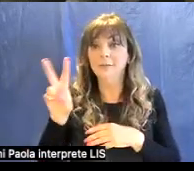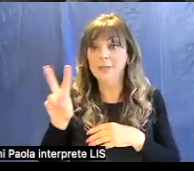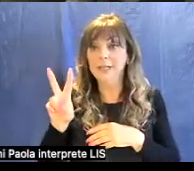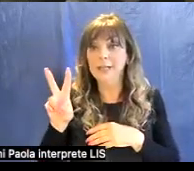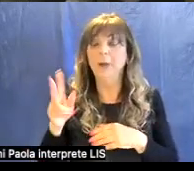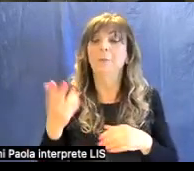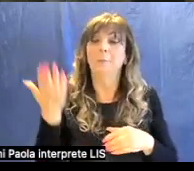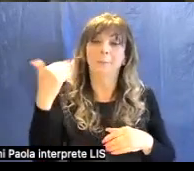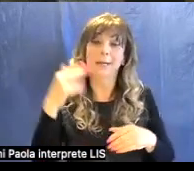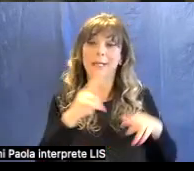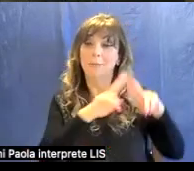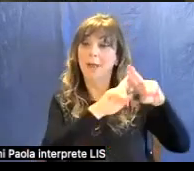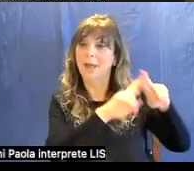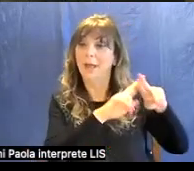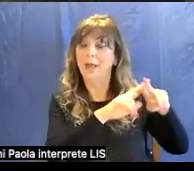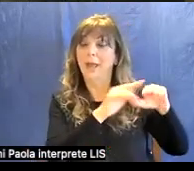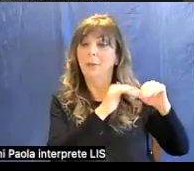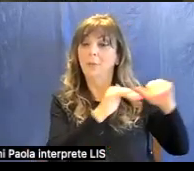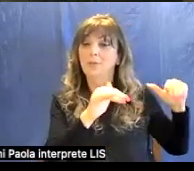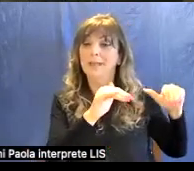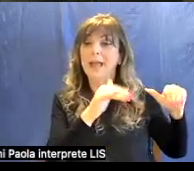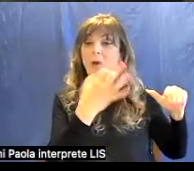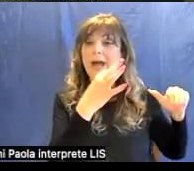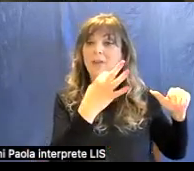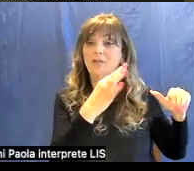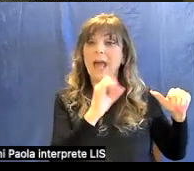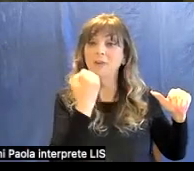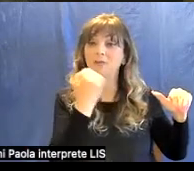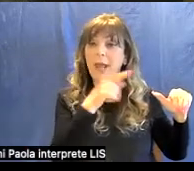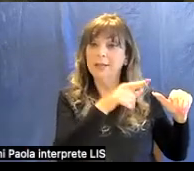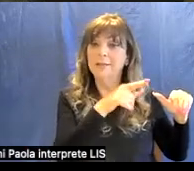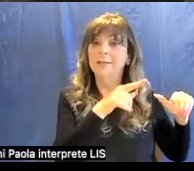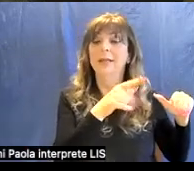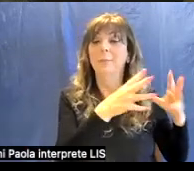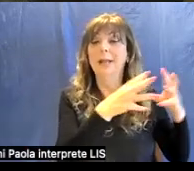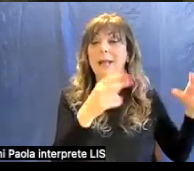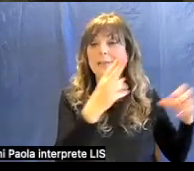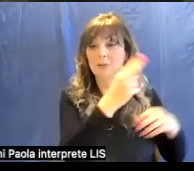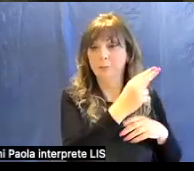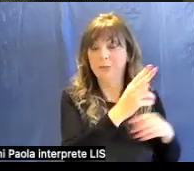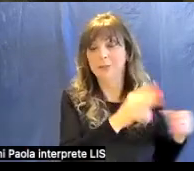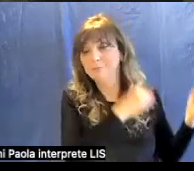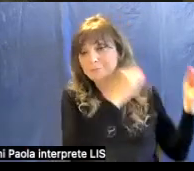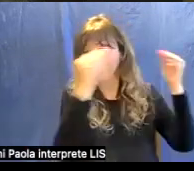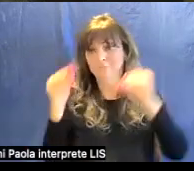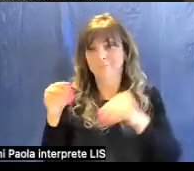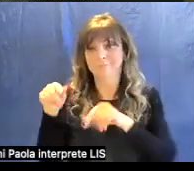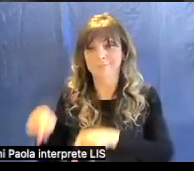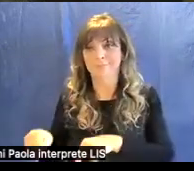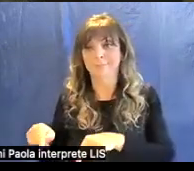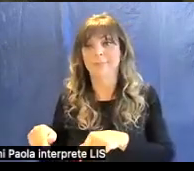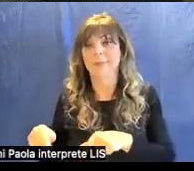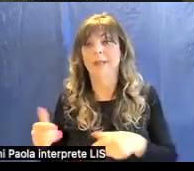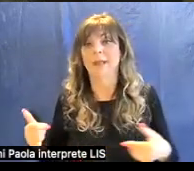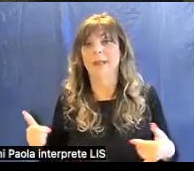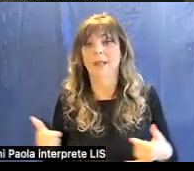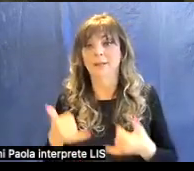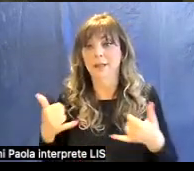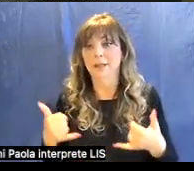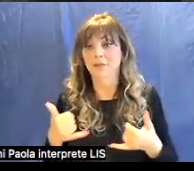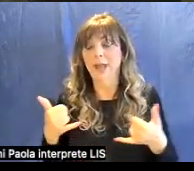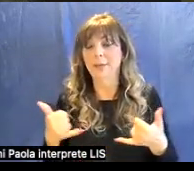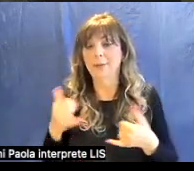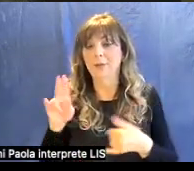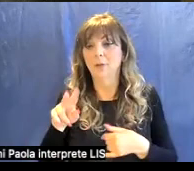in deposito a Palazzo Pitti al Museo degli Argenti e è stata riallestita quest'opera dicembre 2021 quindi diciamo